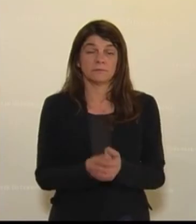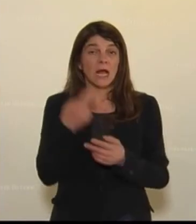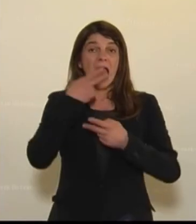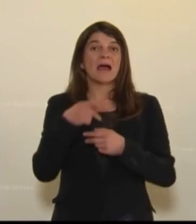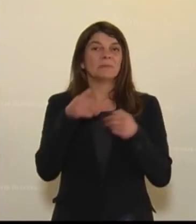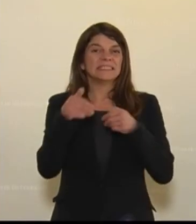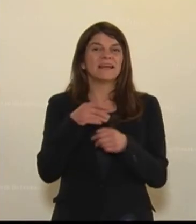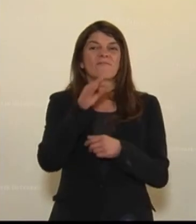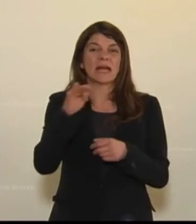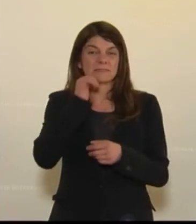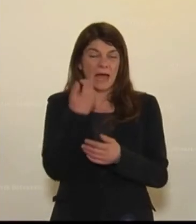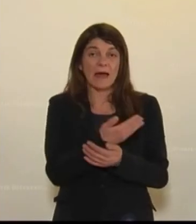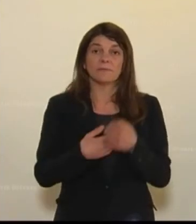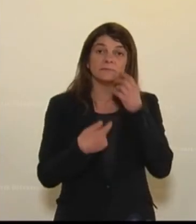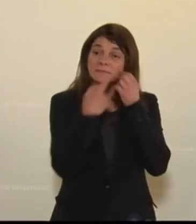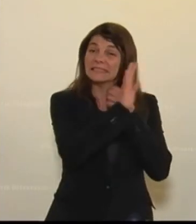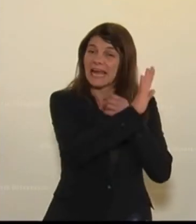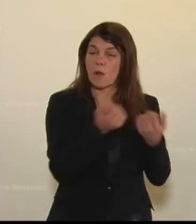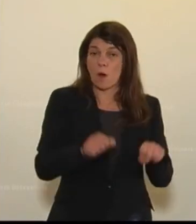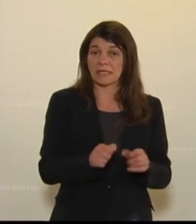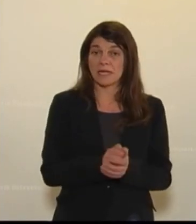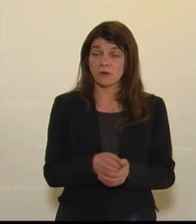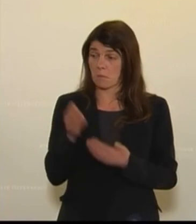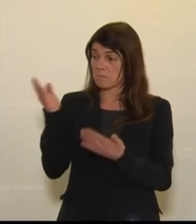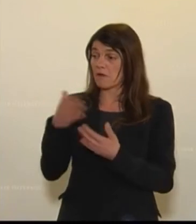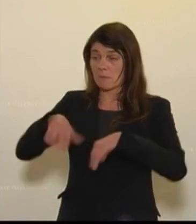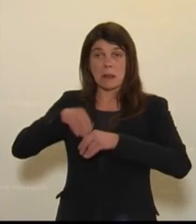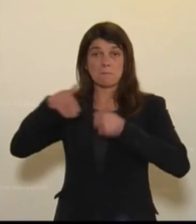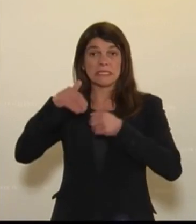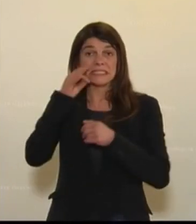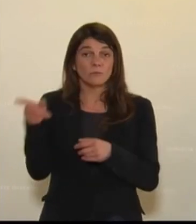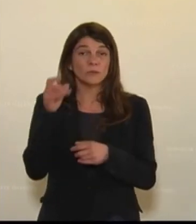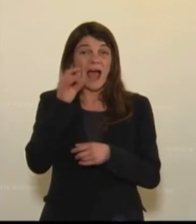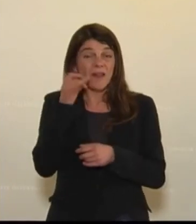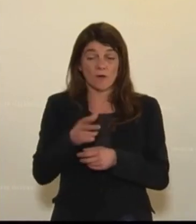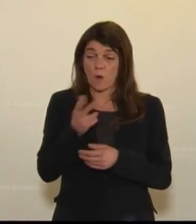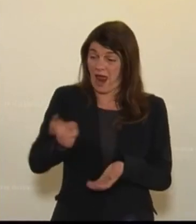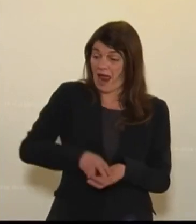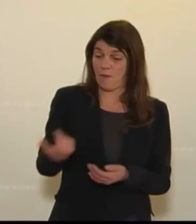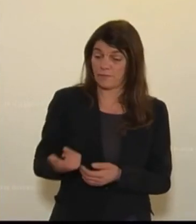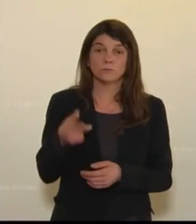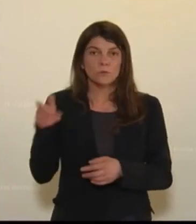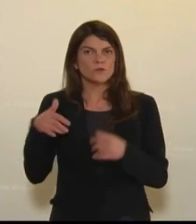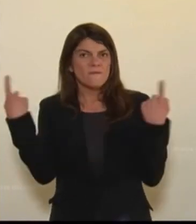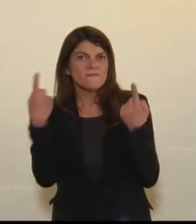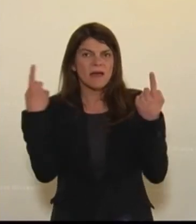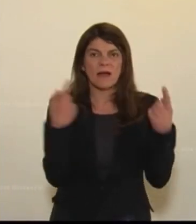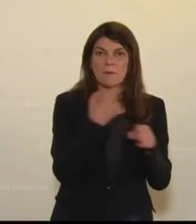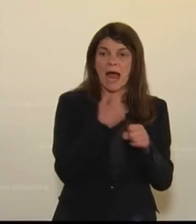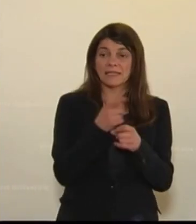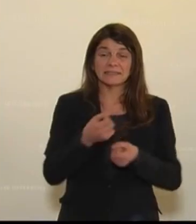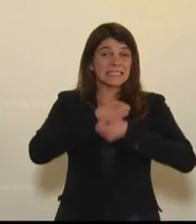beim Minister Faßmann jetzt rein in der Kompetenz. Aber Sie als Familienministerin müssten da jeden Tag in der Früh aufstehen und massiv dafür werben, dass es eine